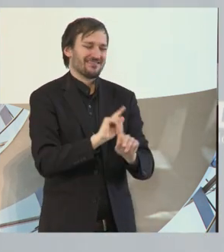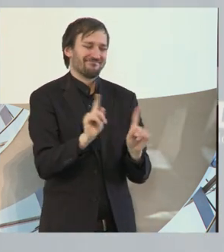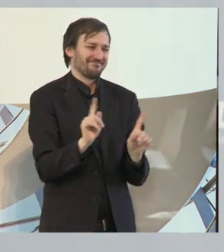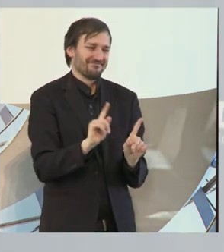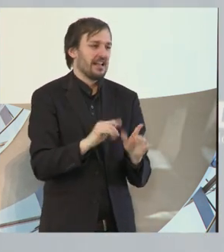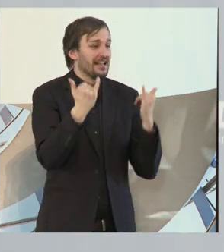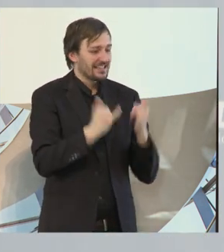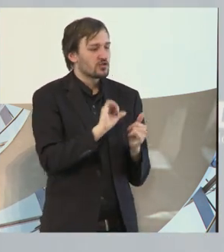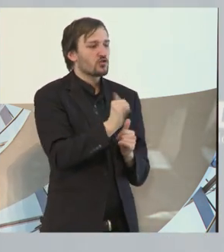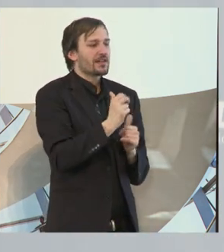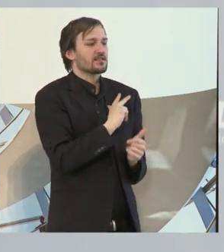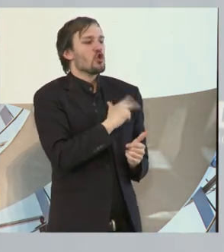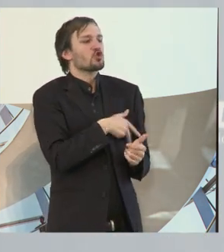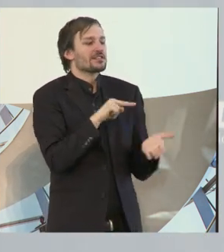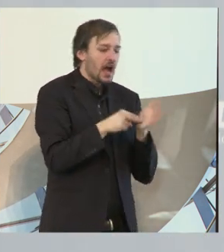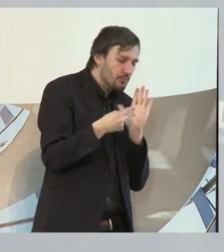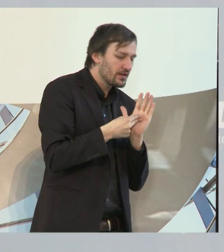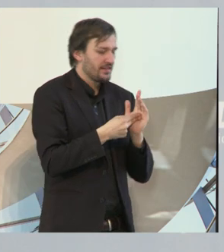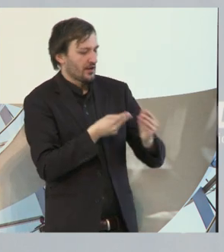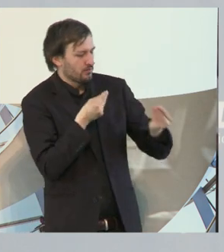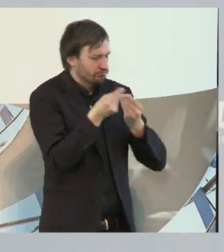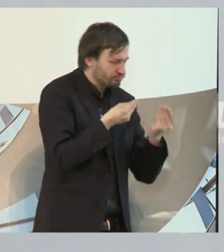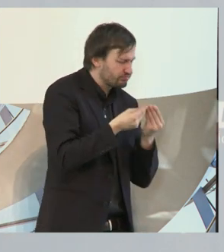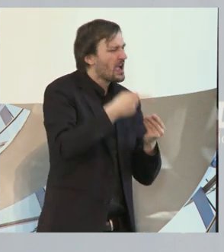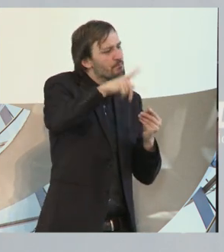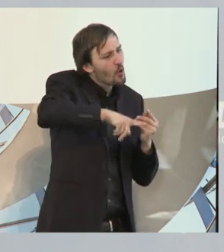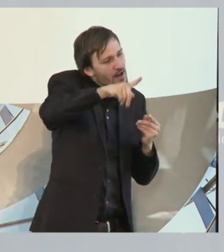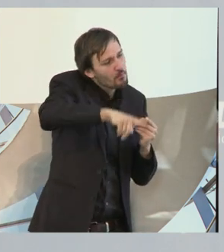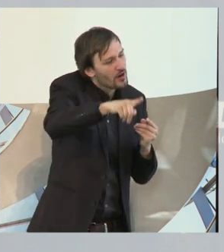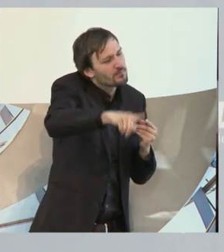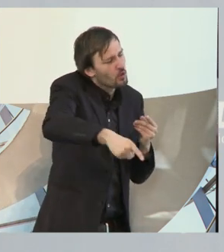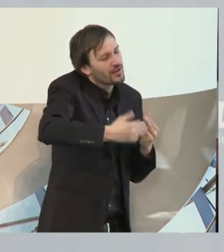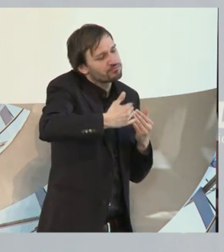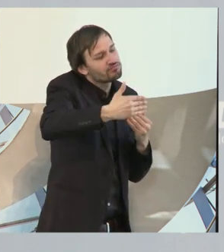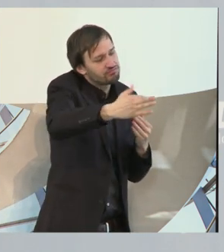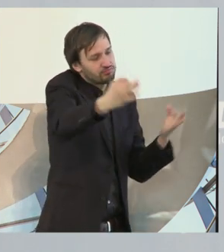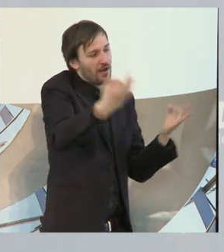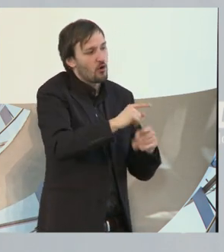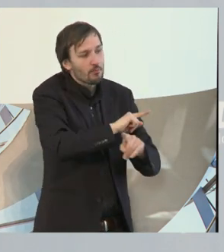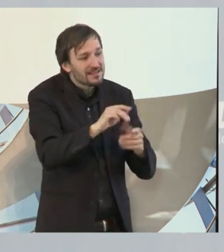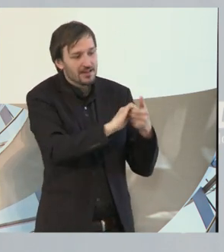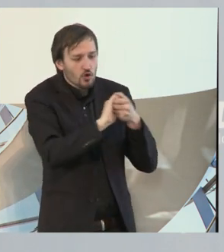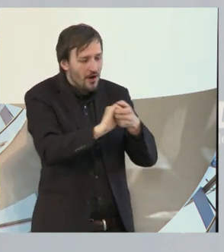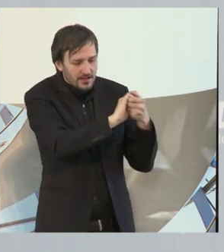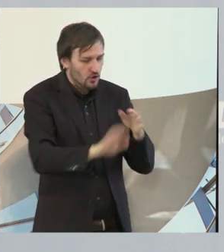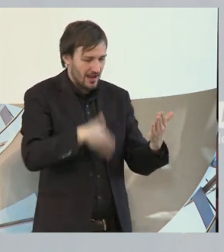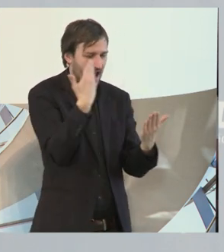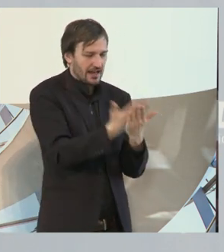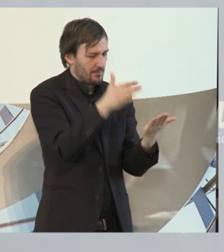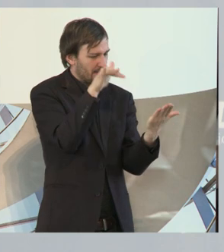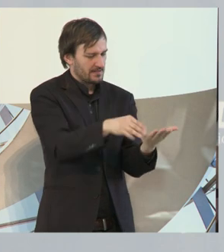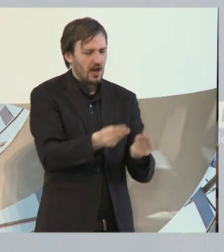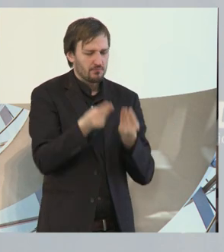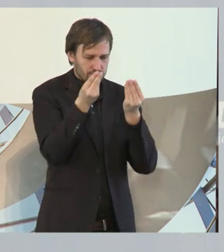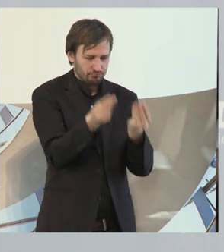der Sozialpolitiker. Es wird noch einige Monate dauern, bis die Koalition zu einem Ergebnis kommt, was wir tun.